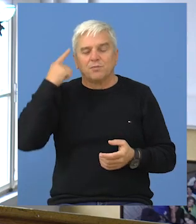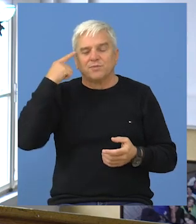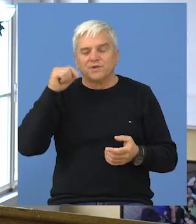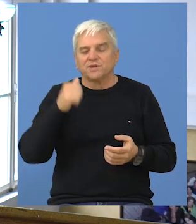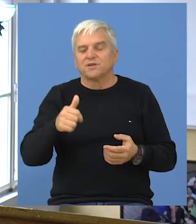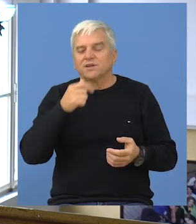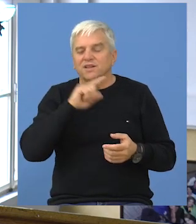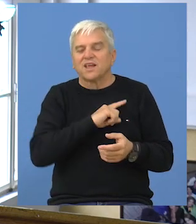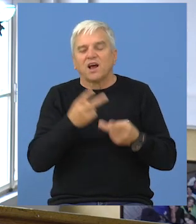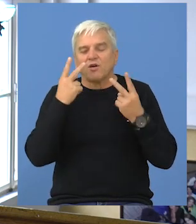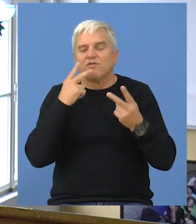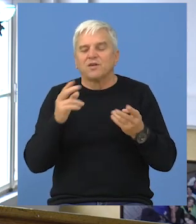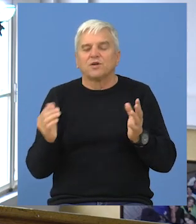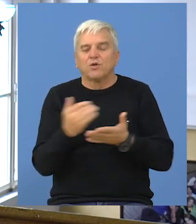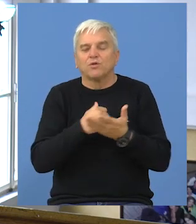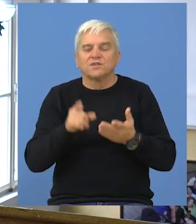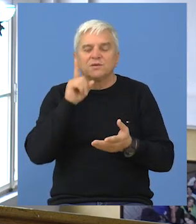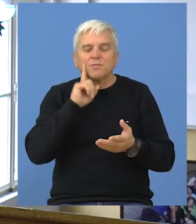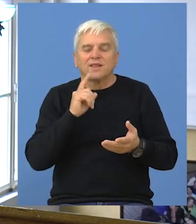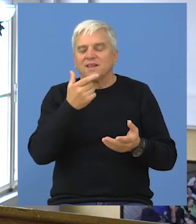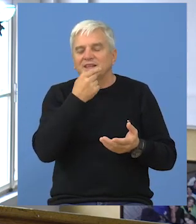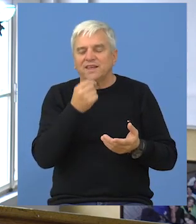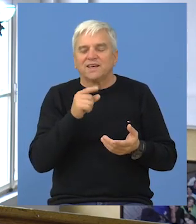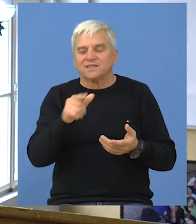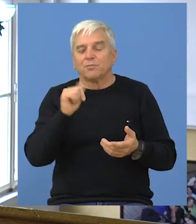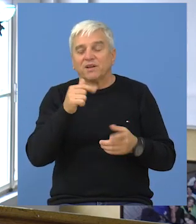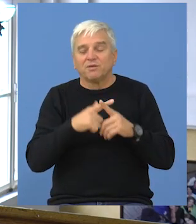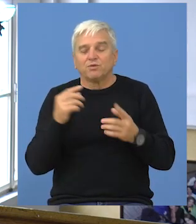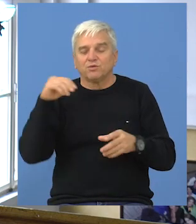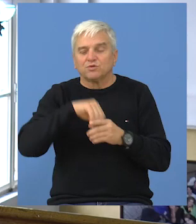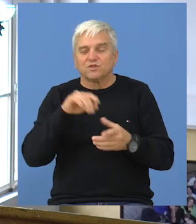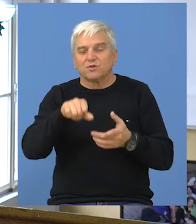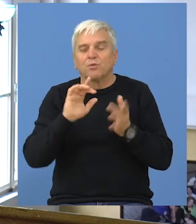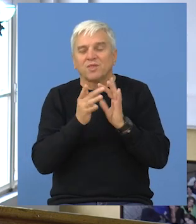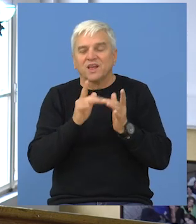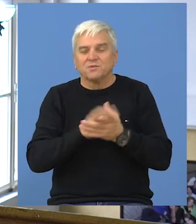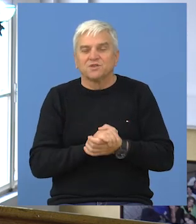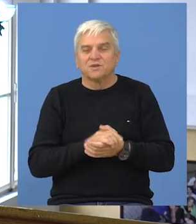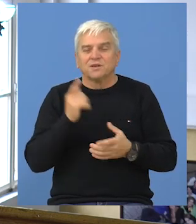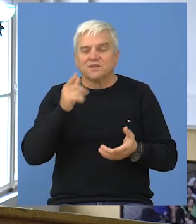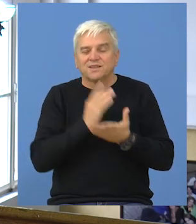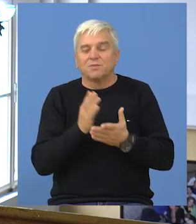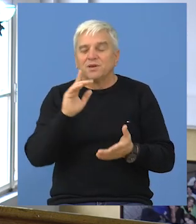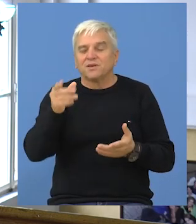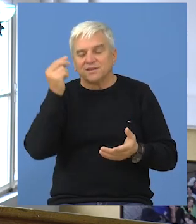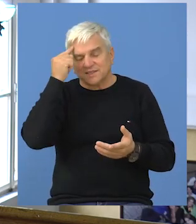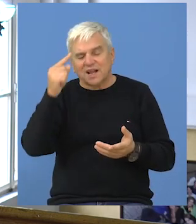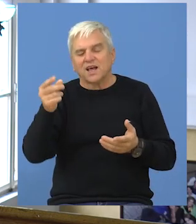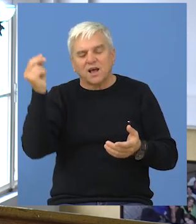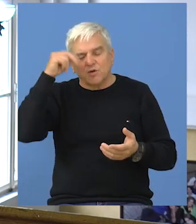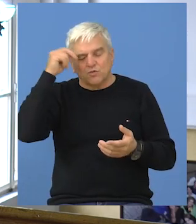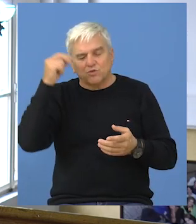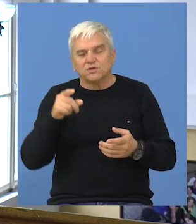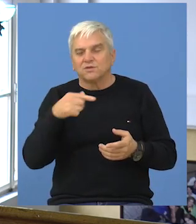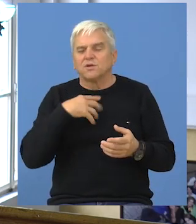Moje mišljenje je da je veoma važno kako upotrebljavamo mađarski jezik. Po prvi put učestvujem na ovom takmičenju, da bih pre svega